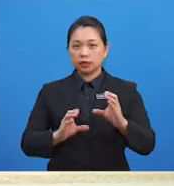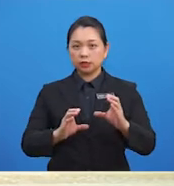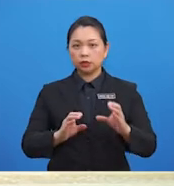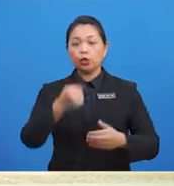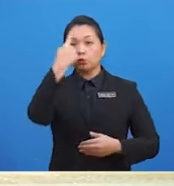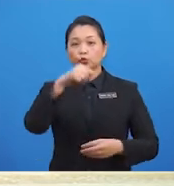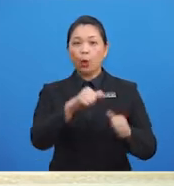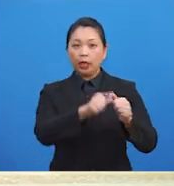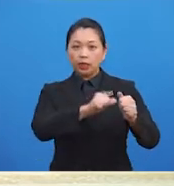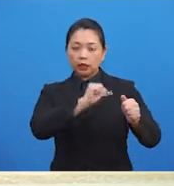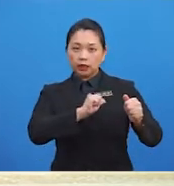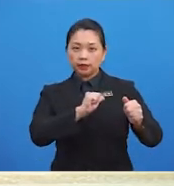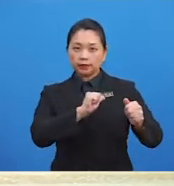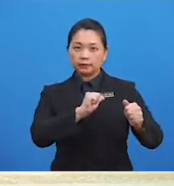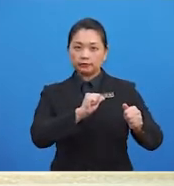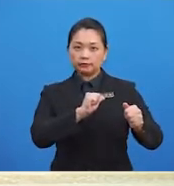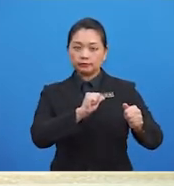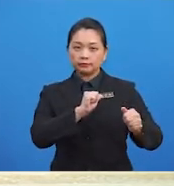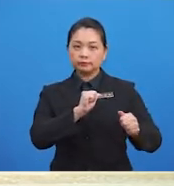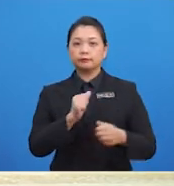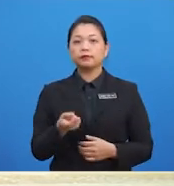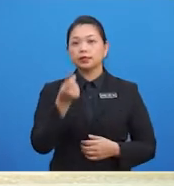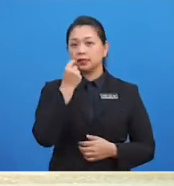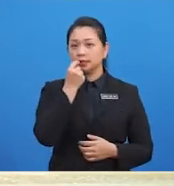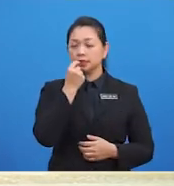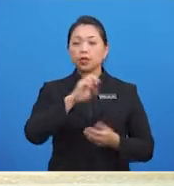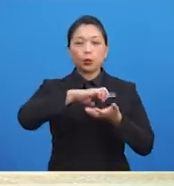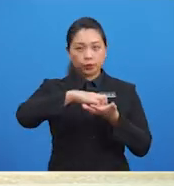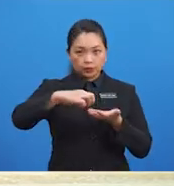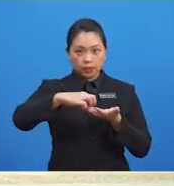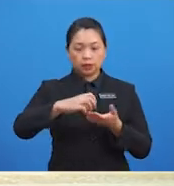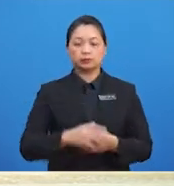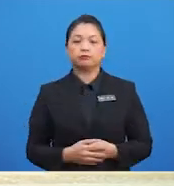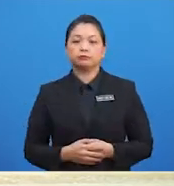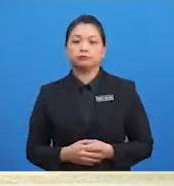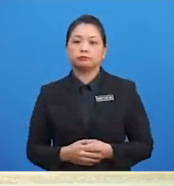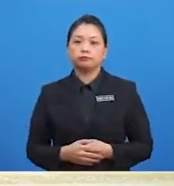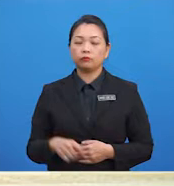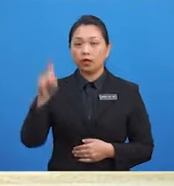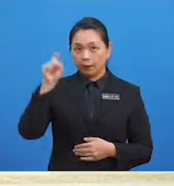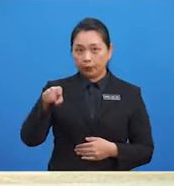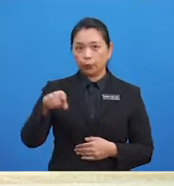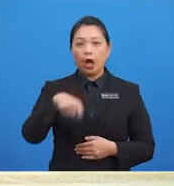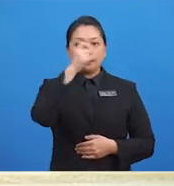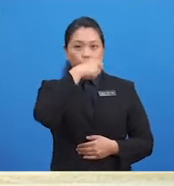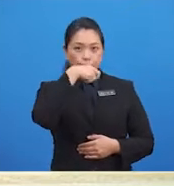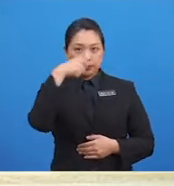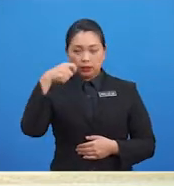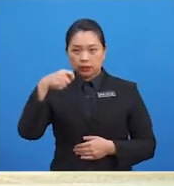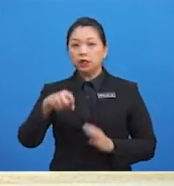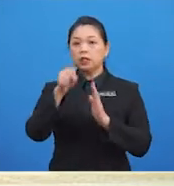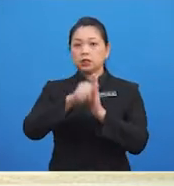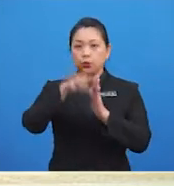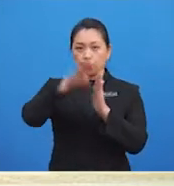untuk mengelakkan gigi daripada merosak Kita perlulah memberus gigi